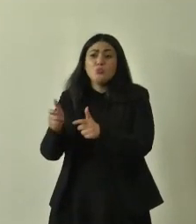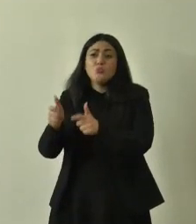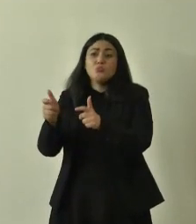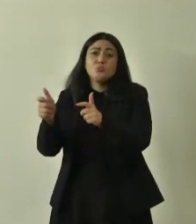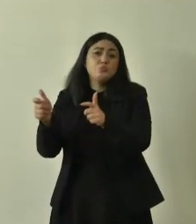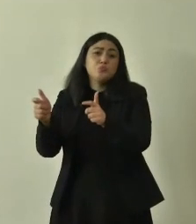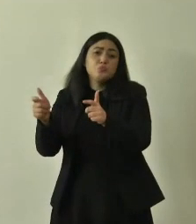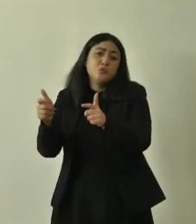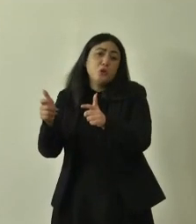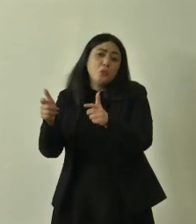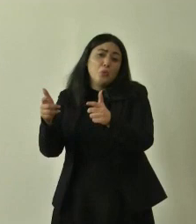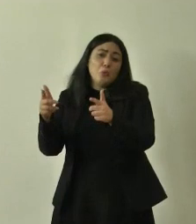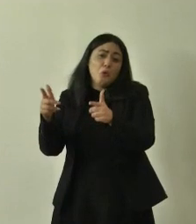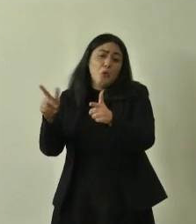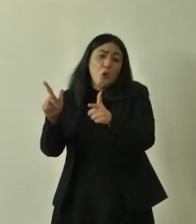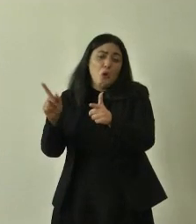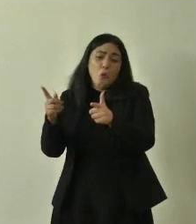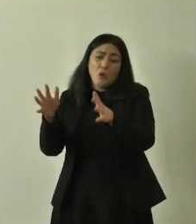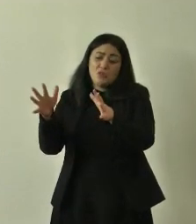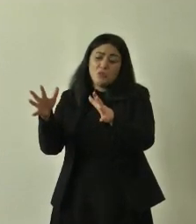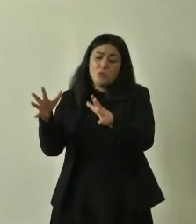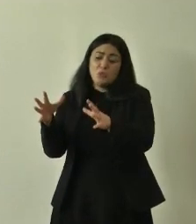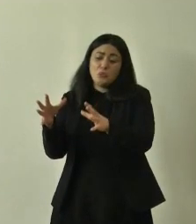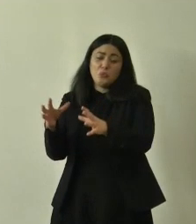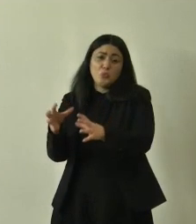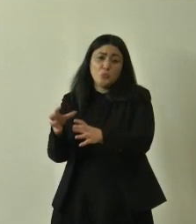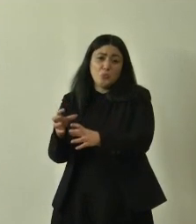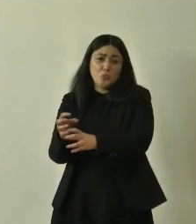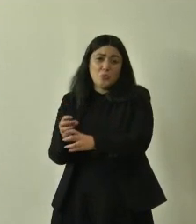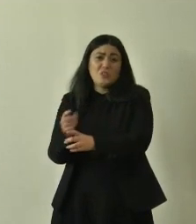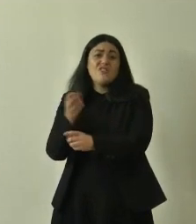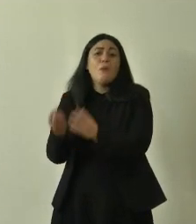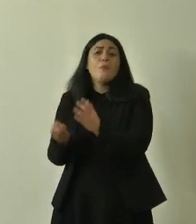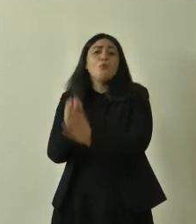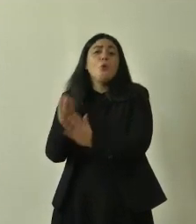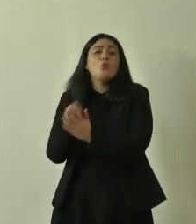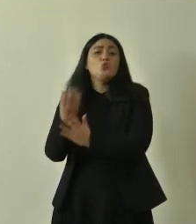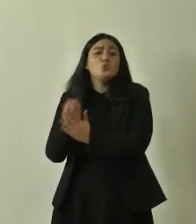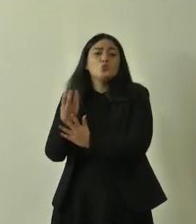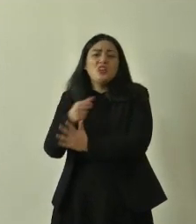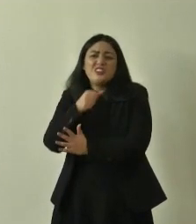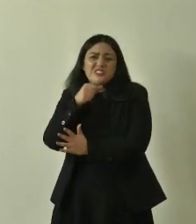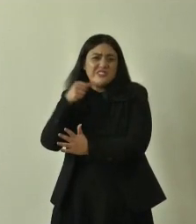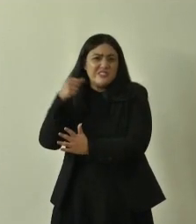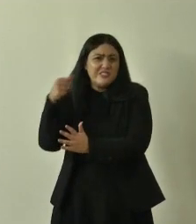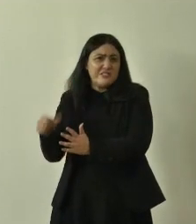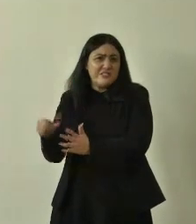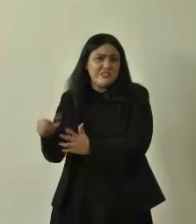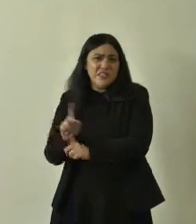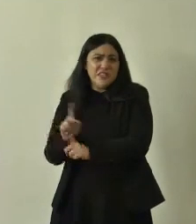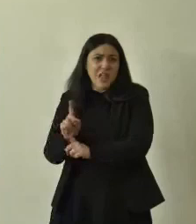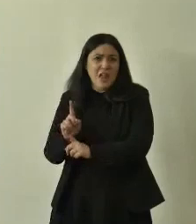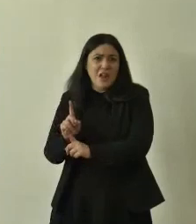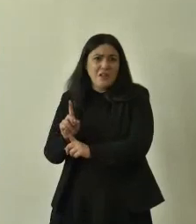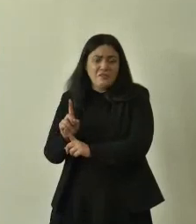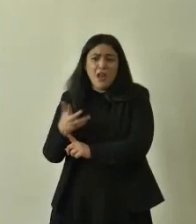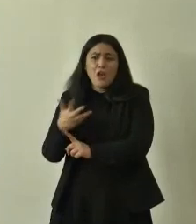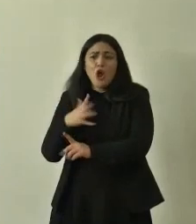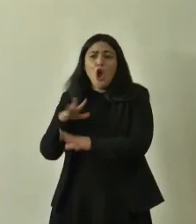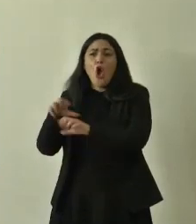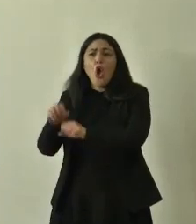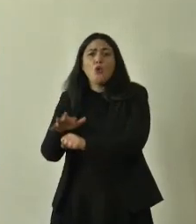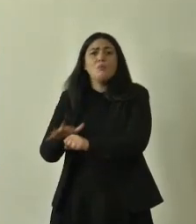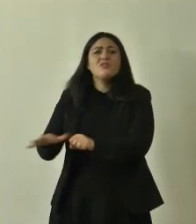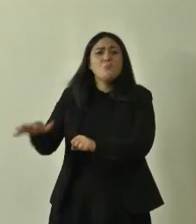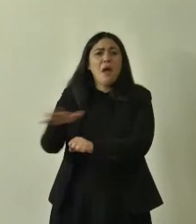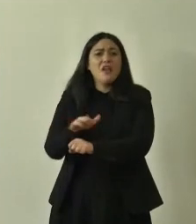come volume quindi dal punto di vista puramente produttivo sono alberi inutili sono alberi che occupano uno spazio nel bosco ma che alla fine